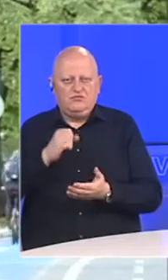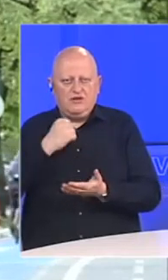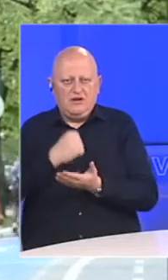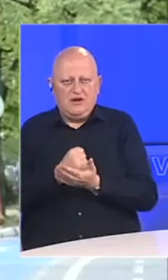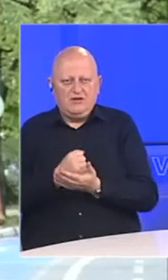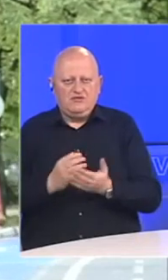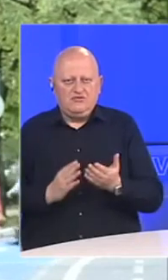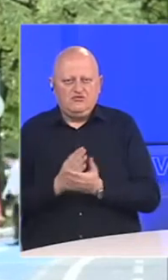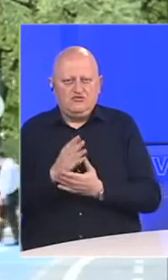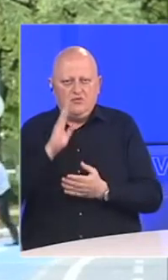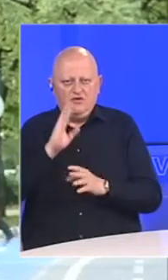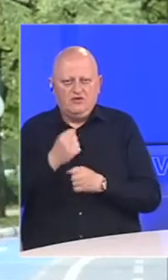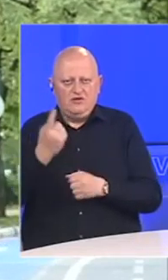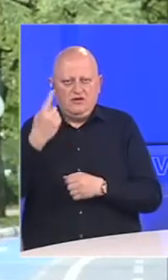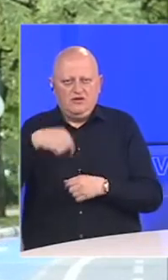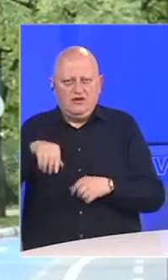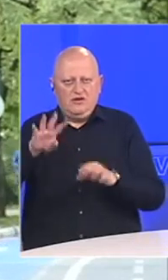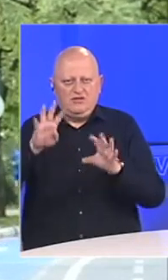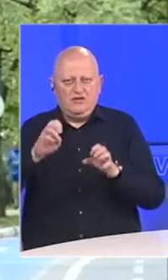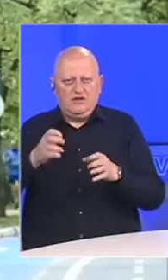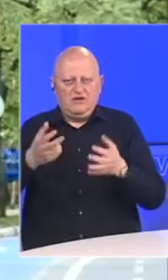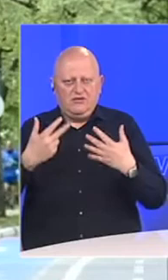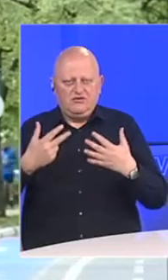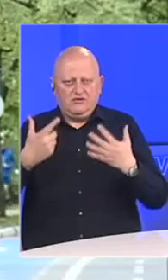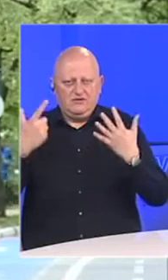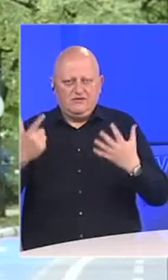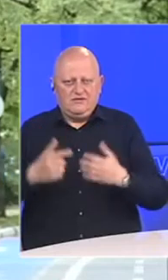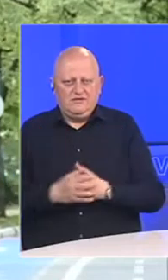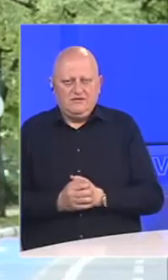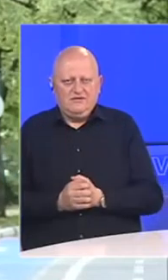registriranih slučajeva u Bosni i Hercegovini je 1987.